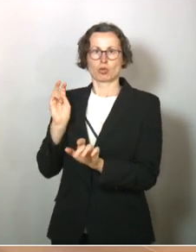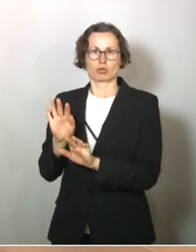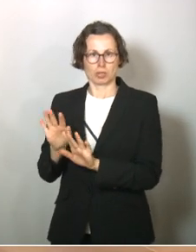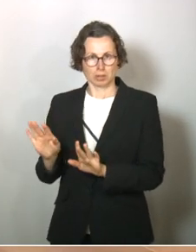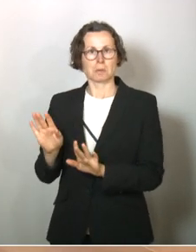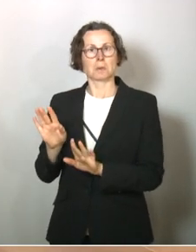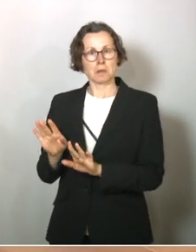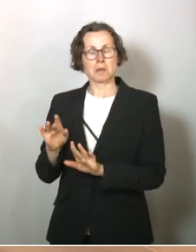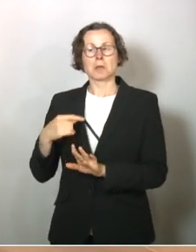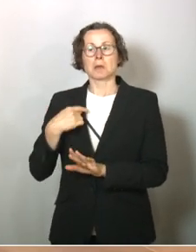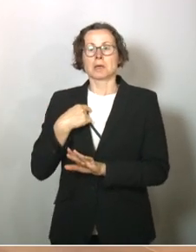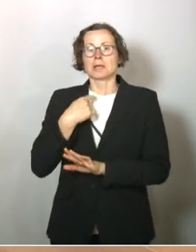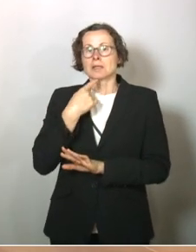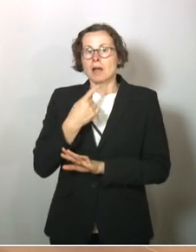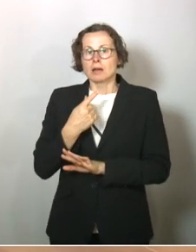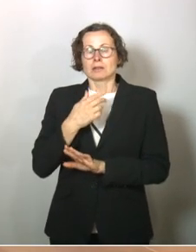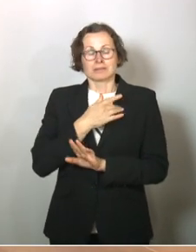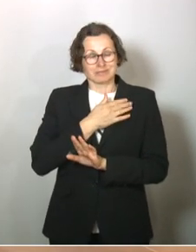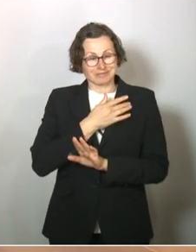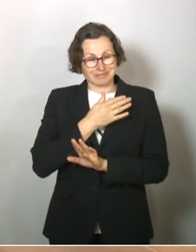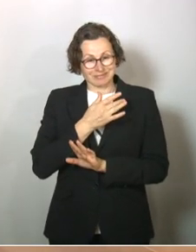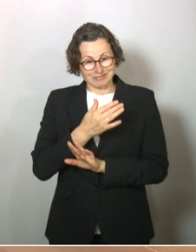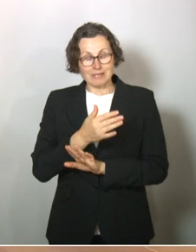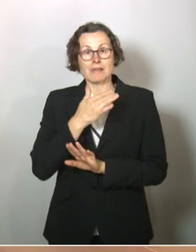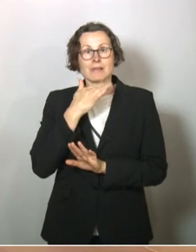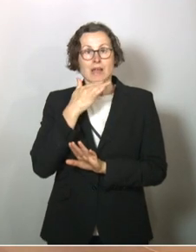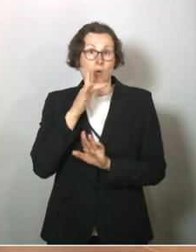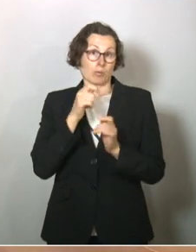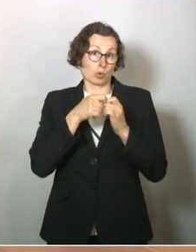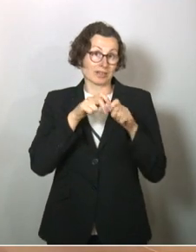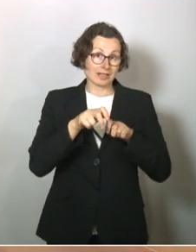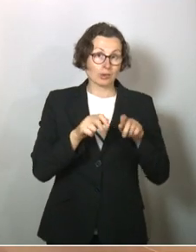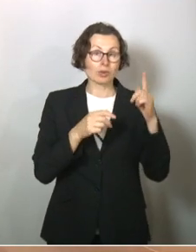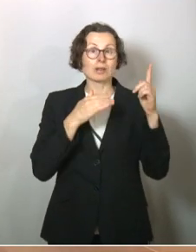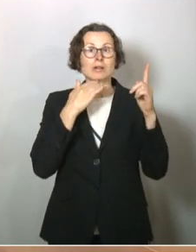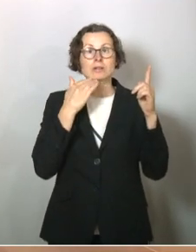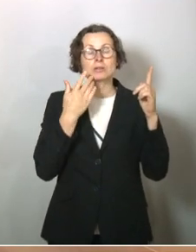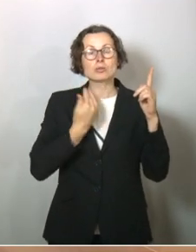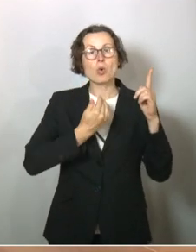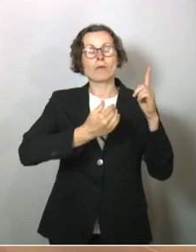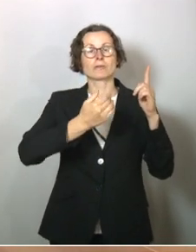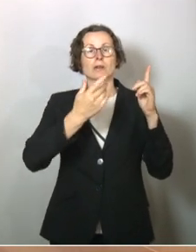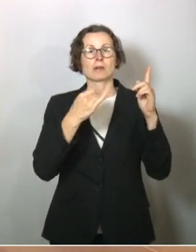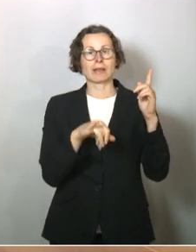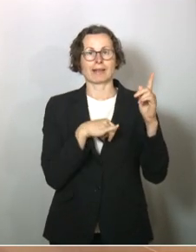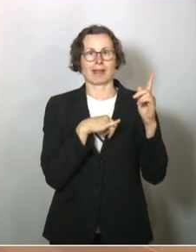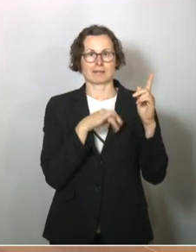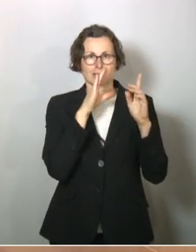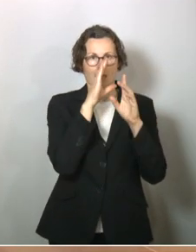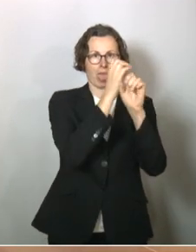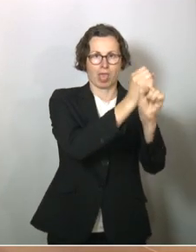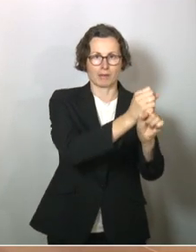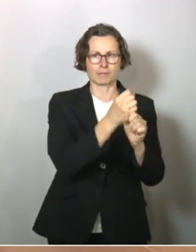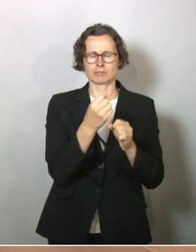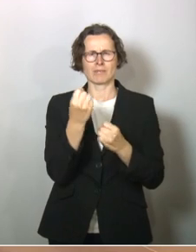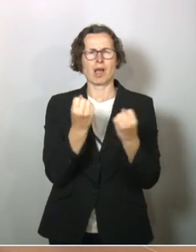Ich sage, vieles war mir da ansonsten bei der Bundesregierung viel zu sehr Interessen geleitet. Autohäuser waren